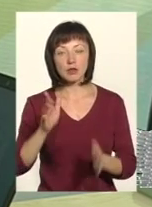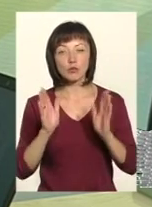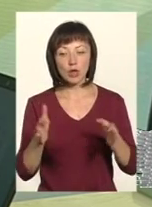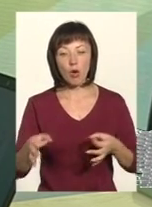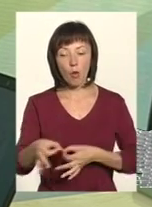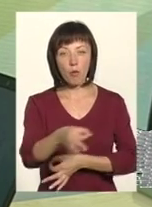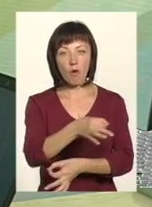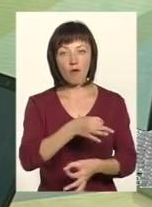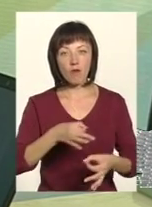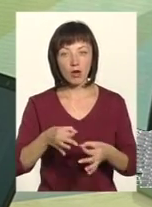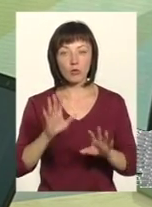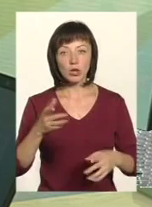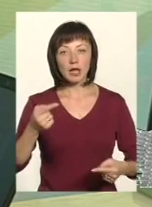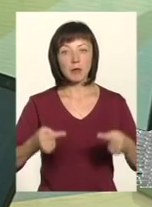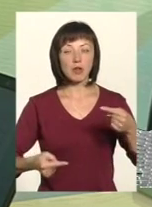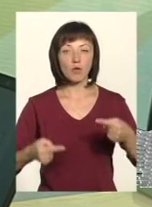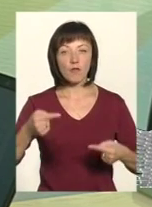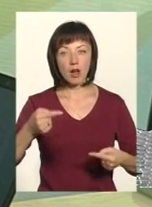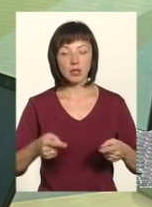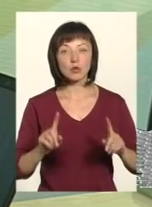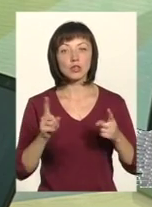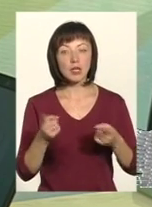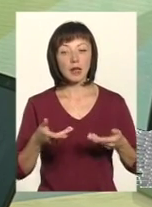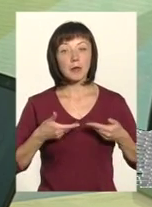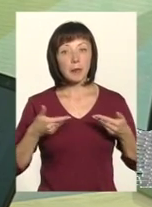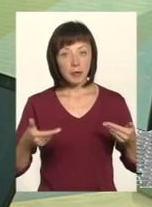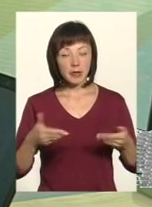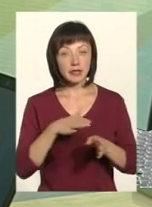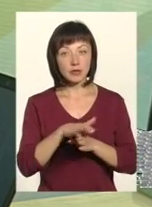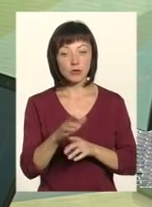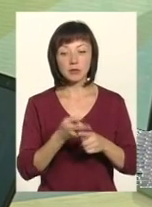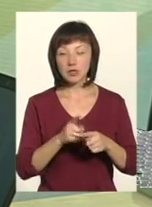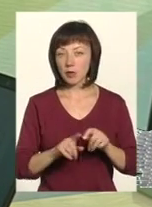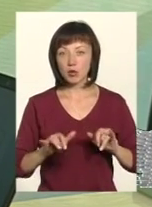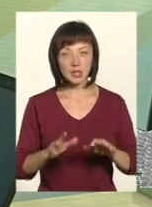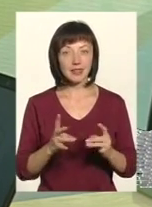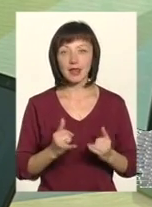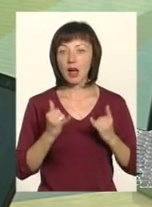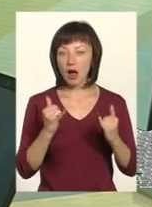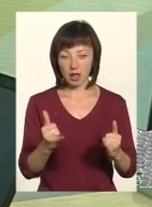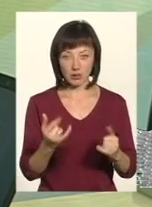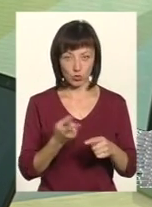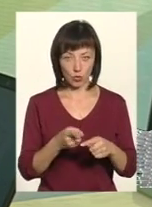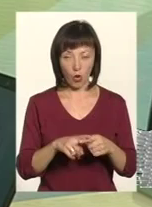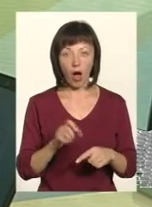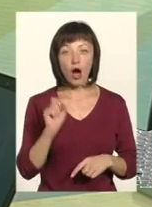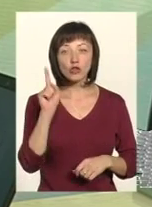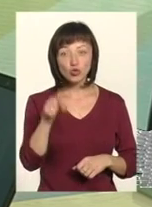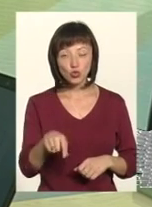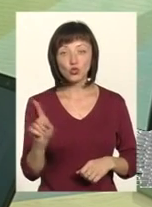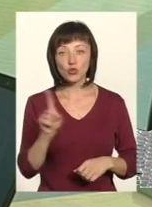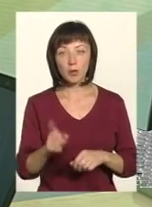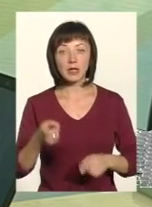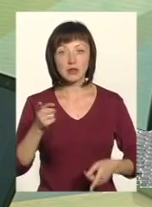обговорюватися, буде дебатуватися, оскільки ми ж здійснюємо цей процес не заради самого процесу, а для того, щоб